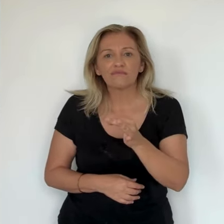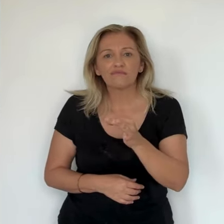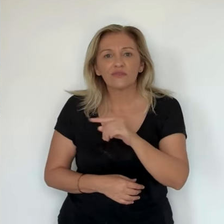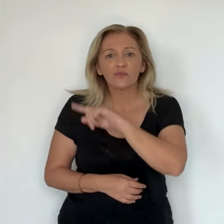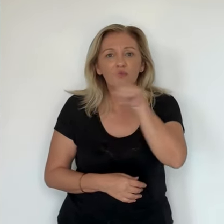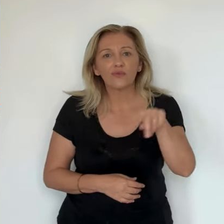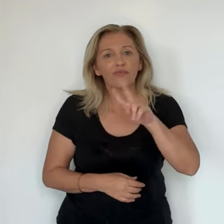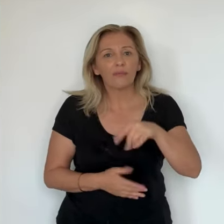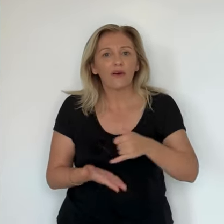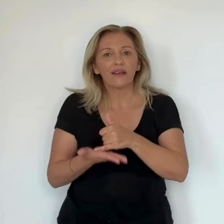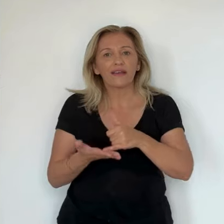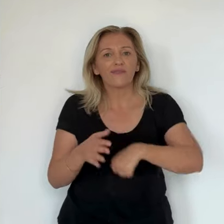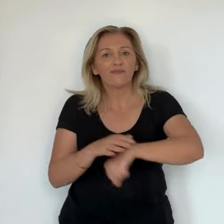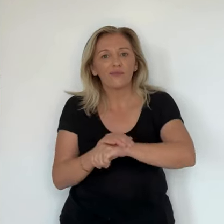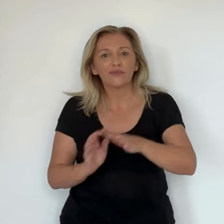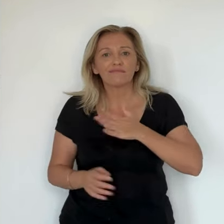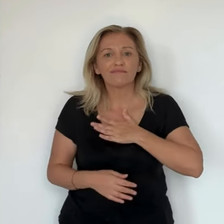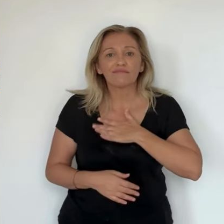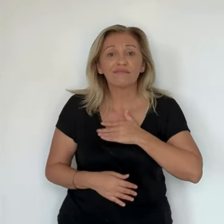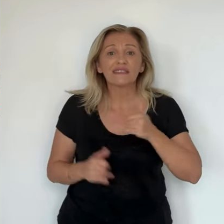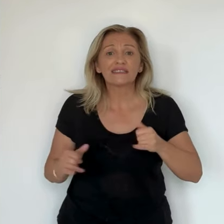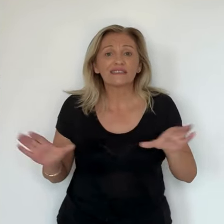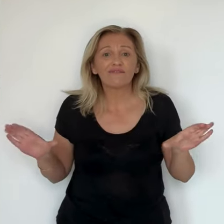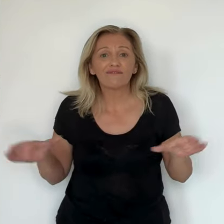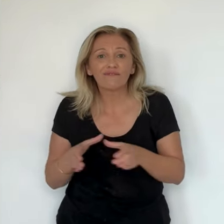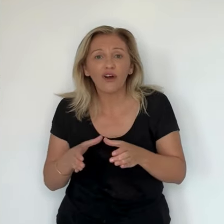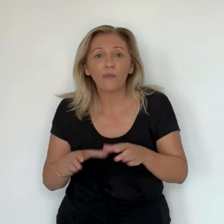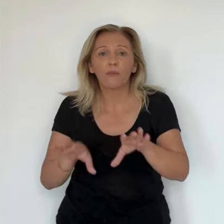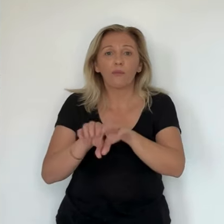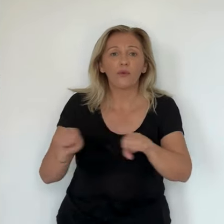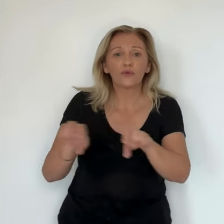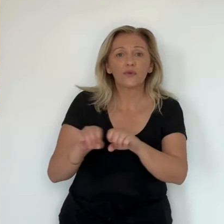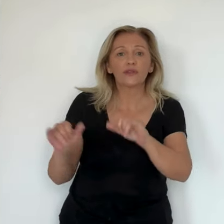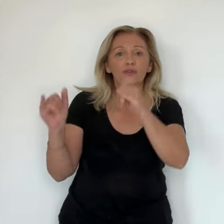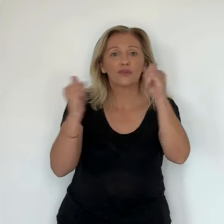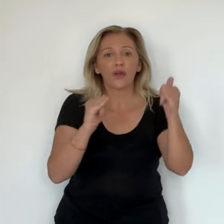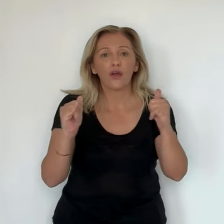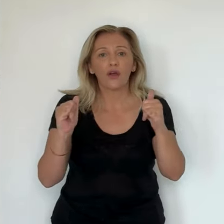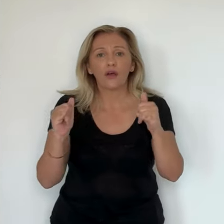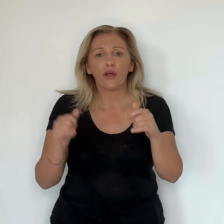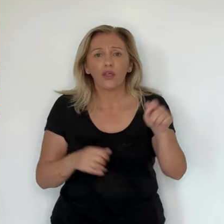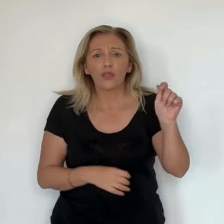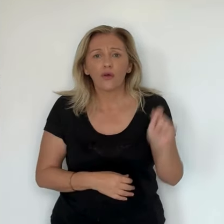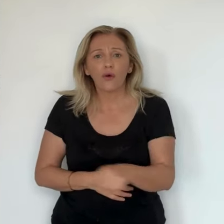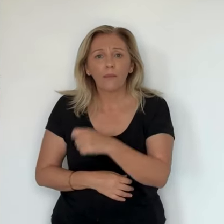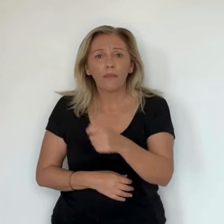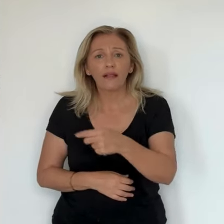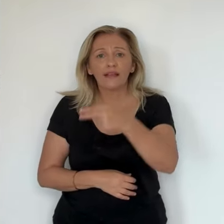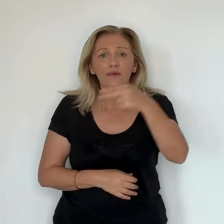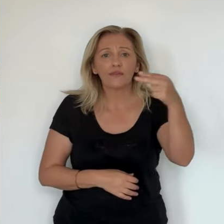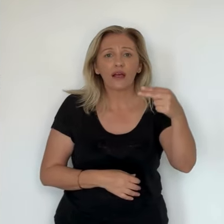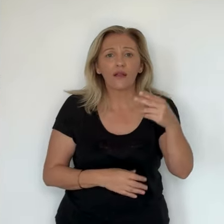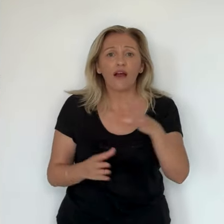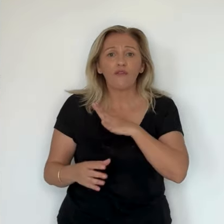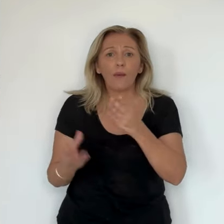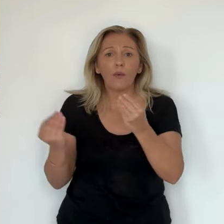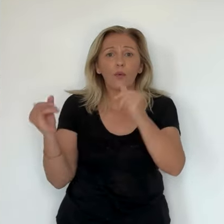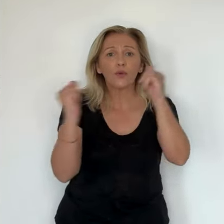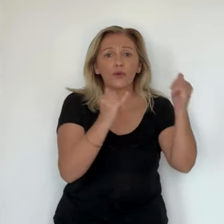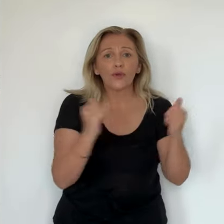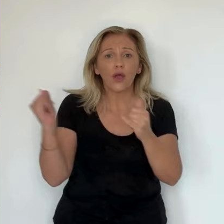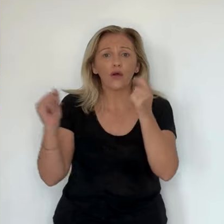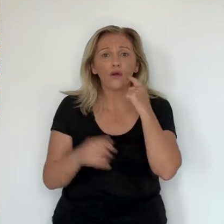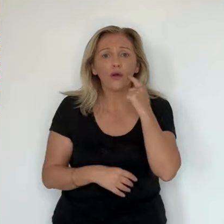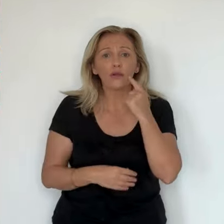sommes une île de football, nous produisons, nous formons des joueurs. Et donc, c'est normal que nous soyons si présents en National. Mais ce n'est